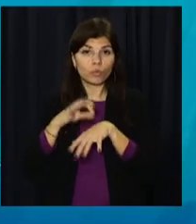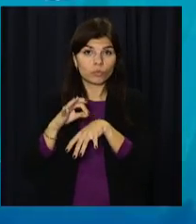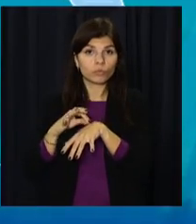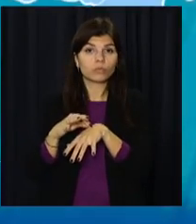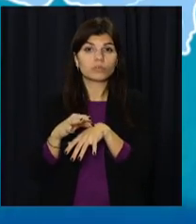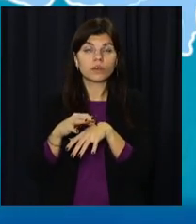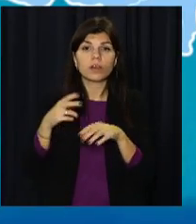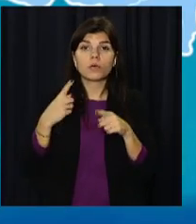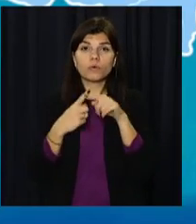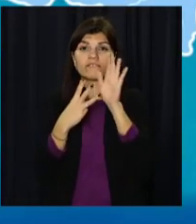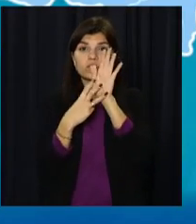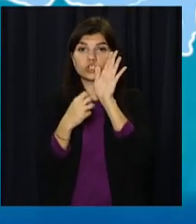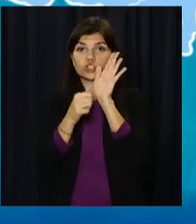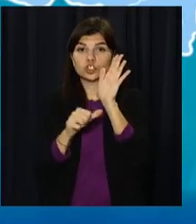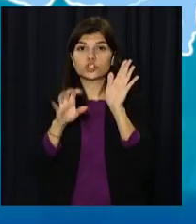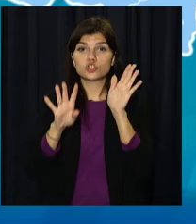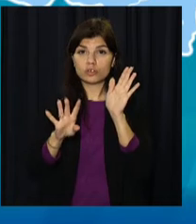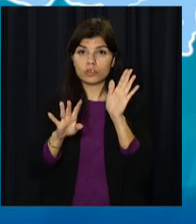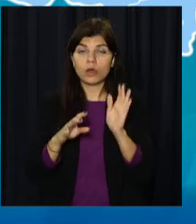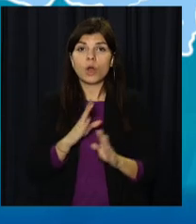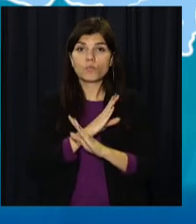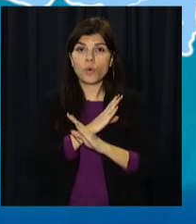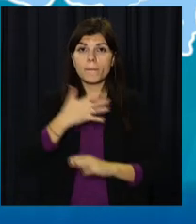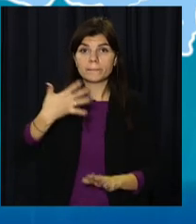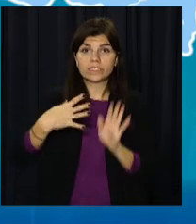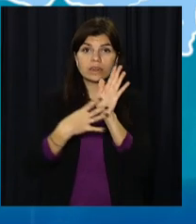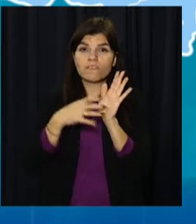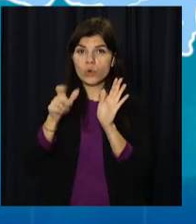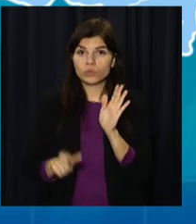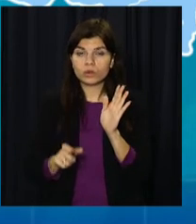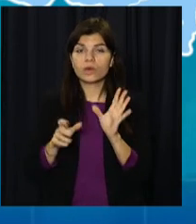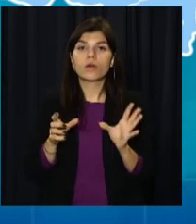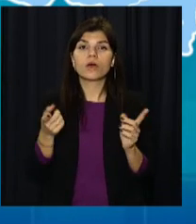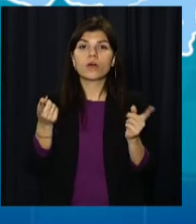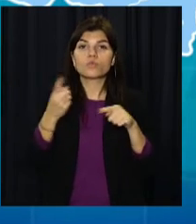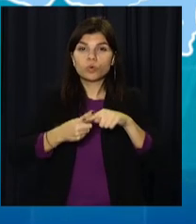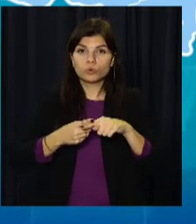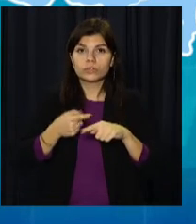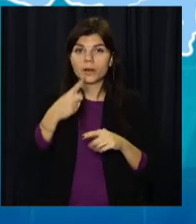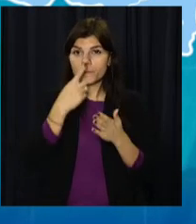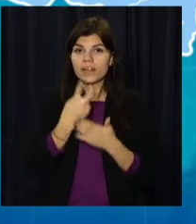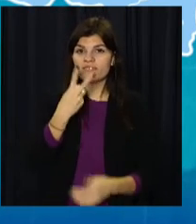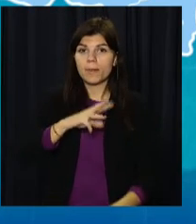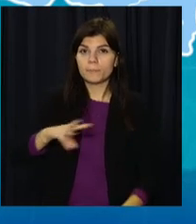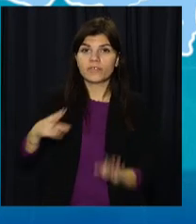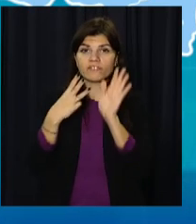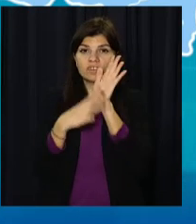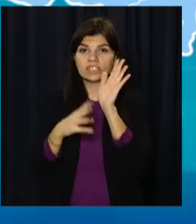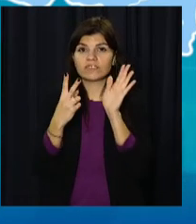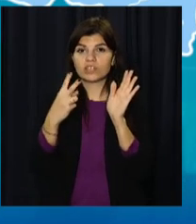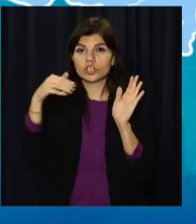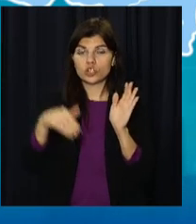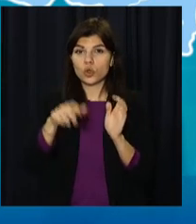хворих – плюс 864. Померли 59 людей. Разом з тим уже майже 2 мільйони 82